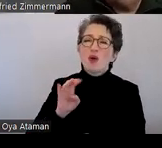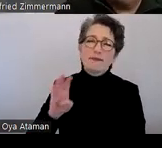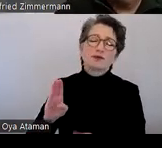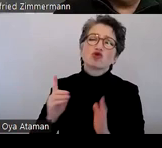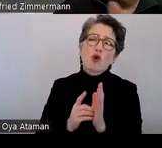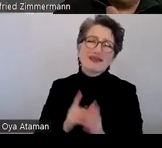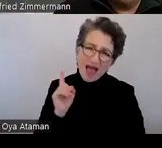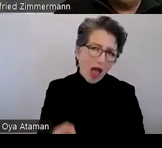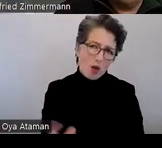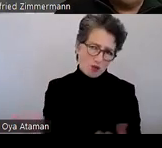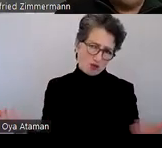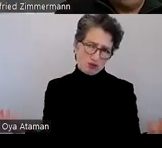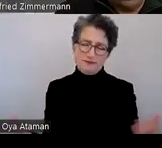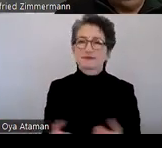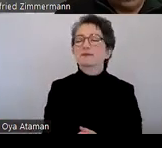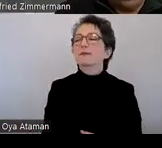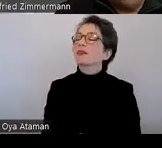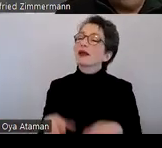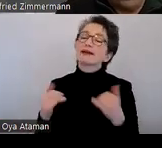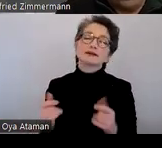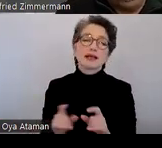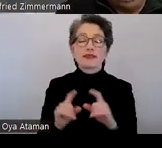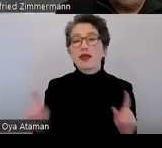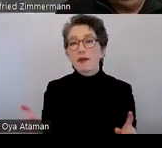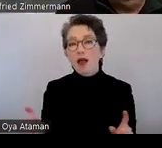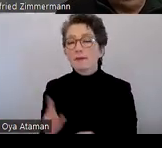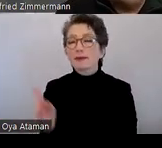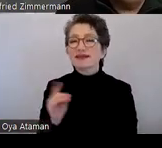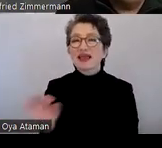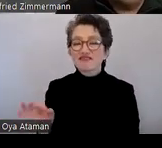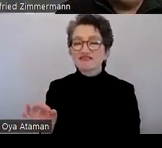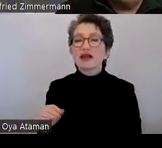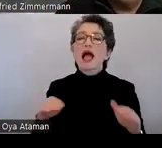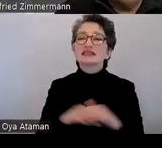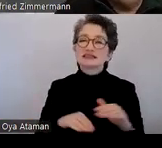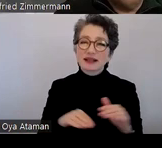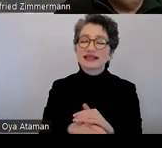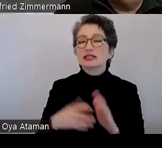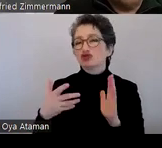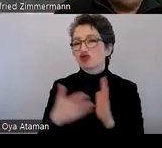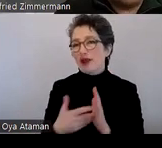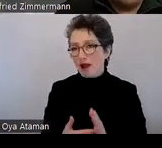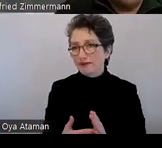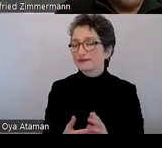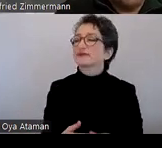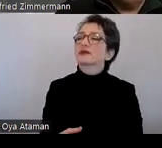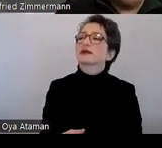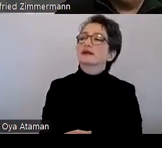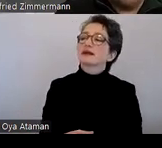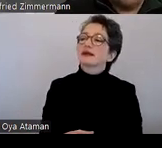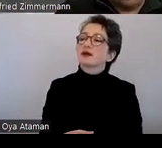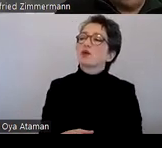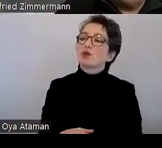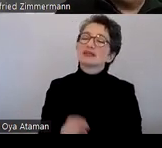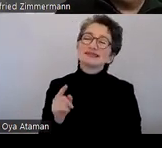Jetzt reden wir über den PDF-Accessibility-Checker und hier reden wir über